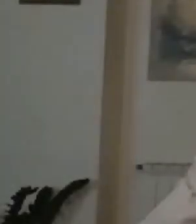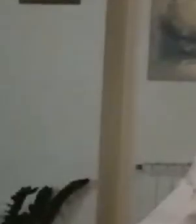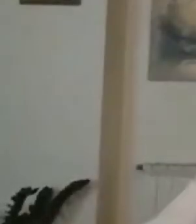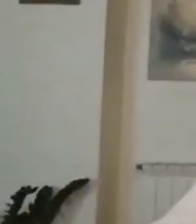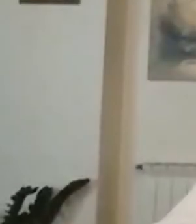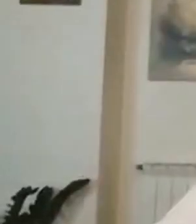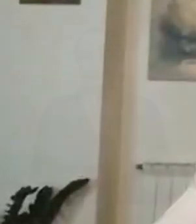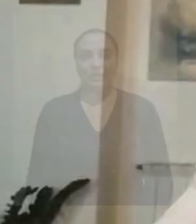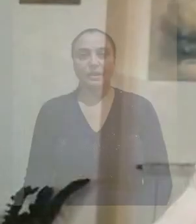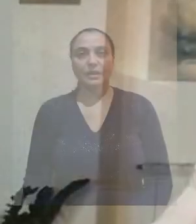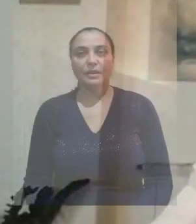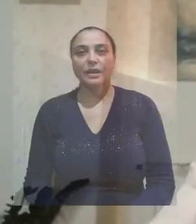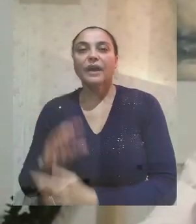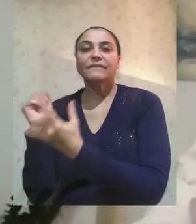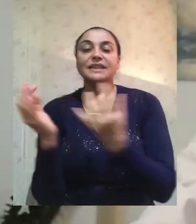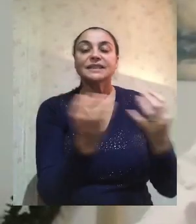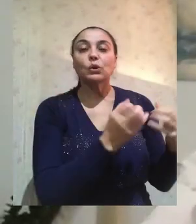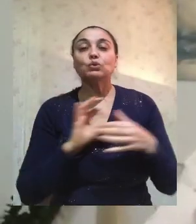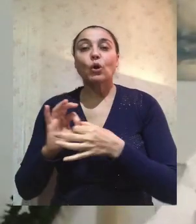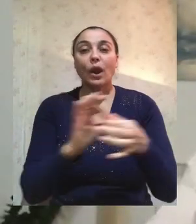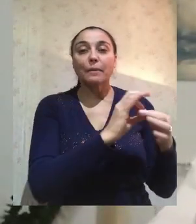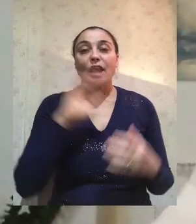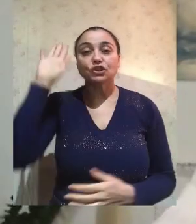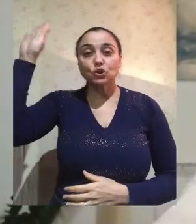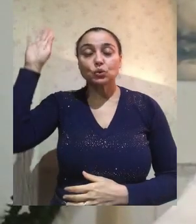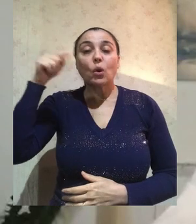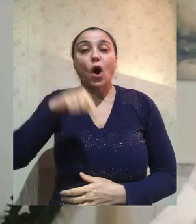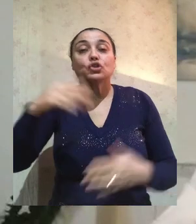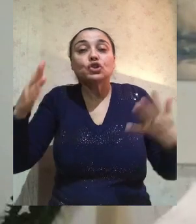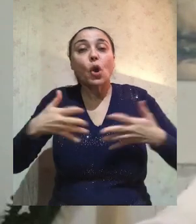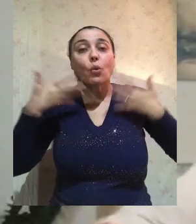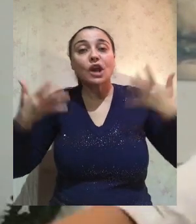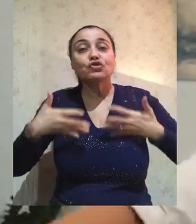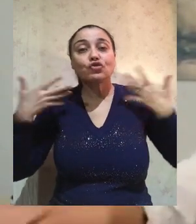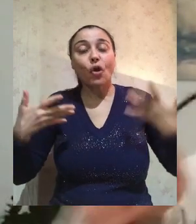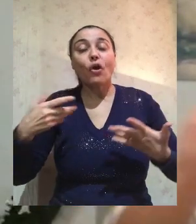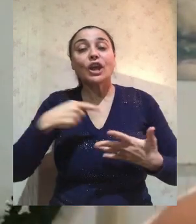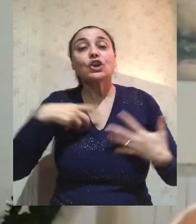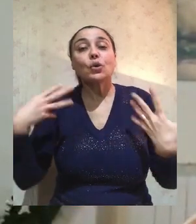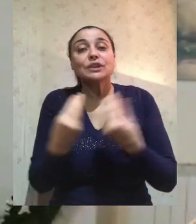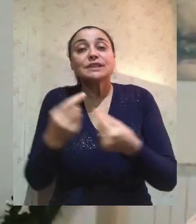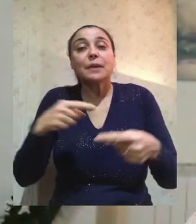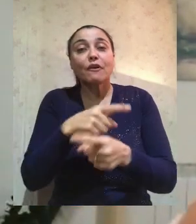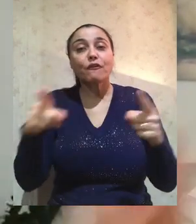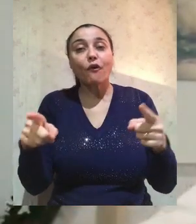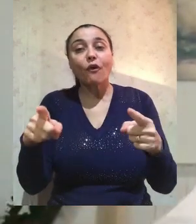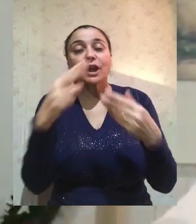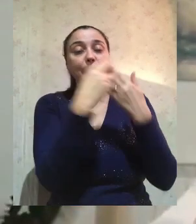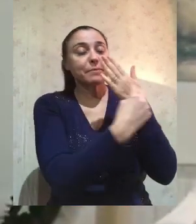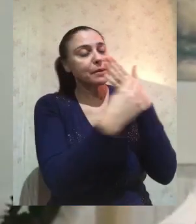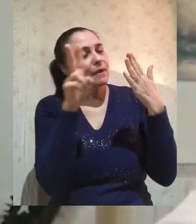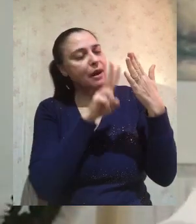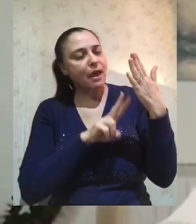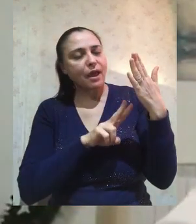Mi saluto con la pace del Signore, è ancora una gioia poter insieme a voi meditare la